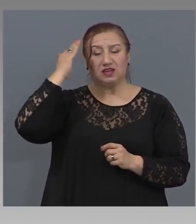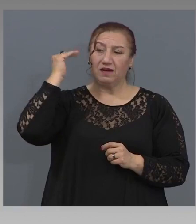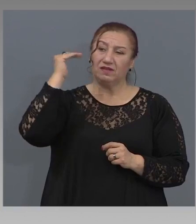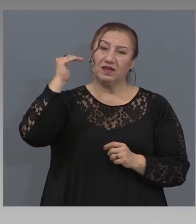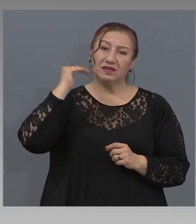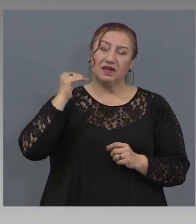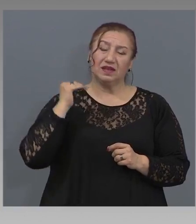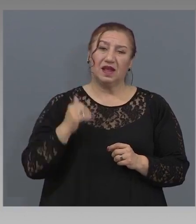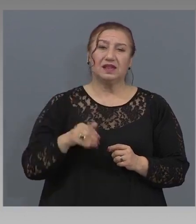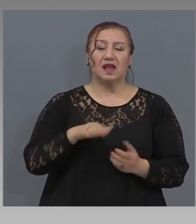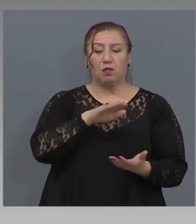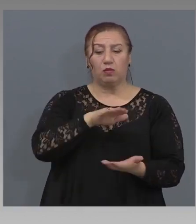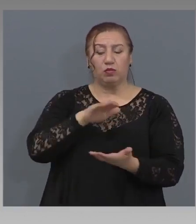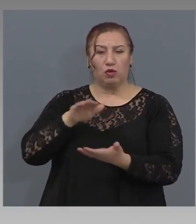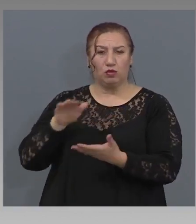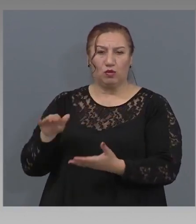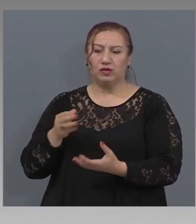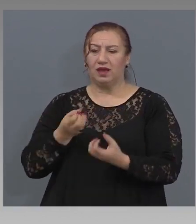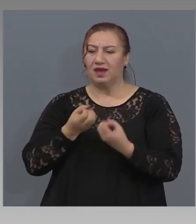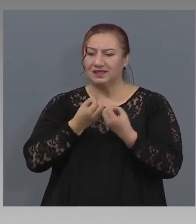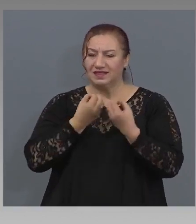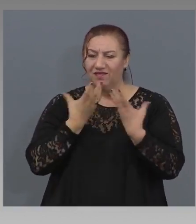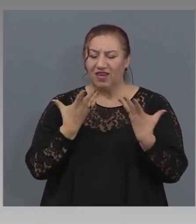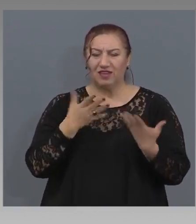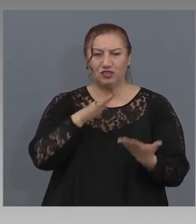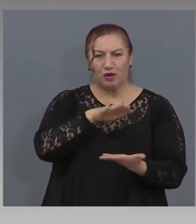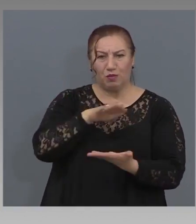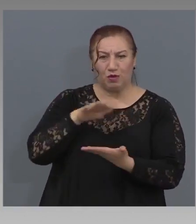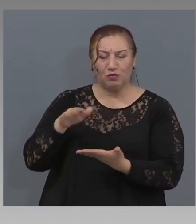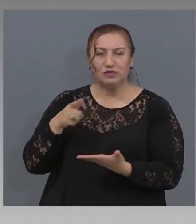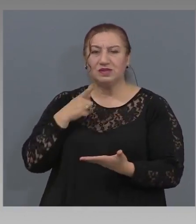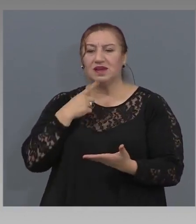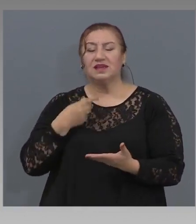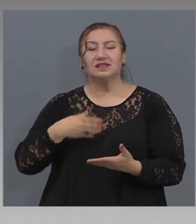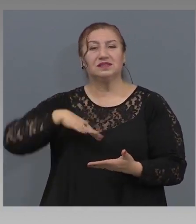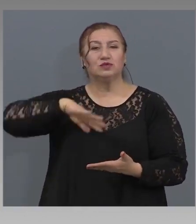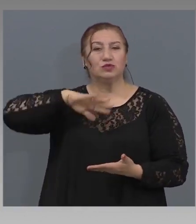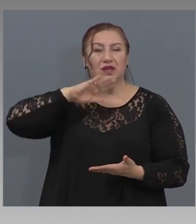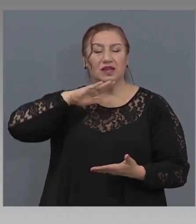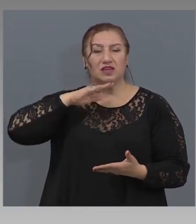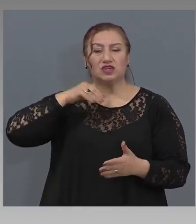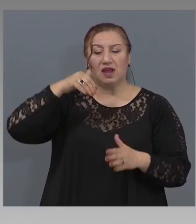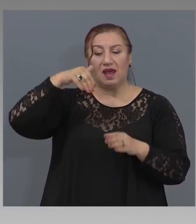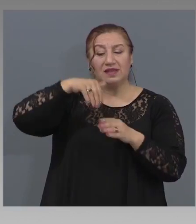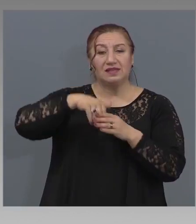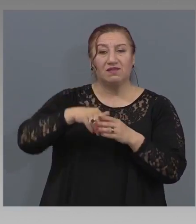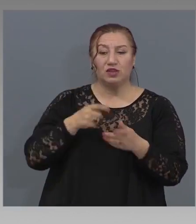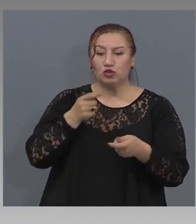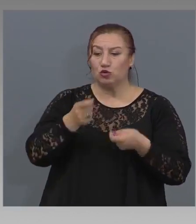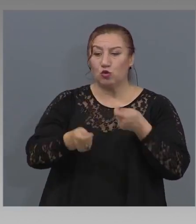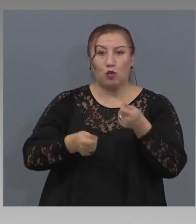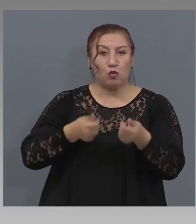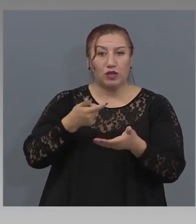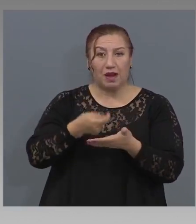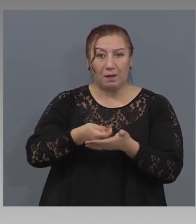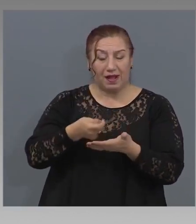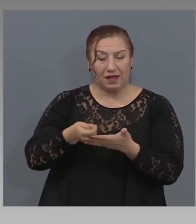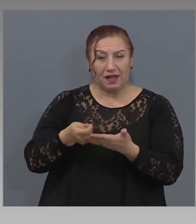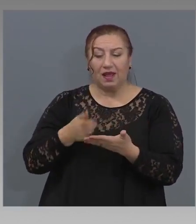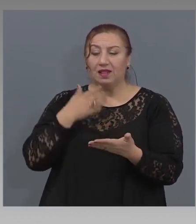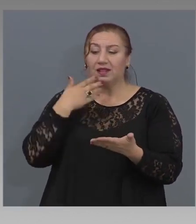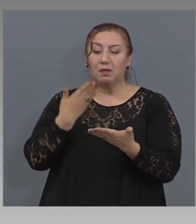свежа продукция, достатъчна, за да задоволи вътрешното потребление, да го предложи като